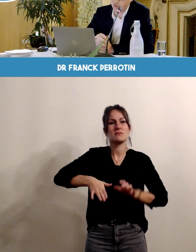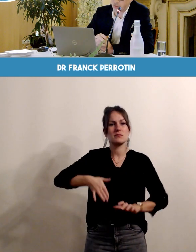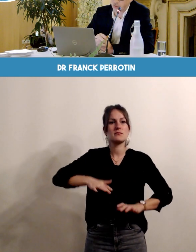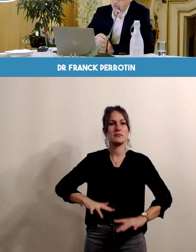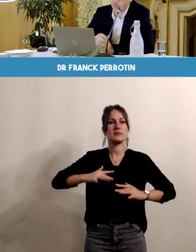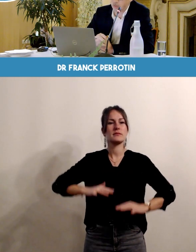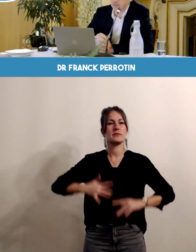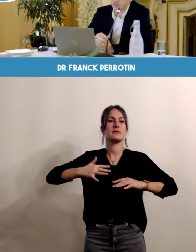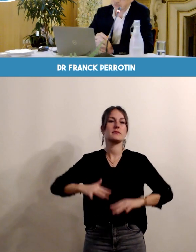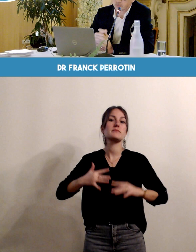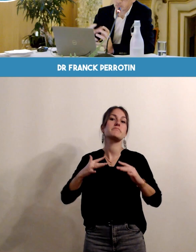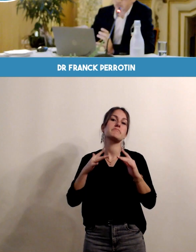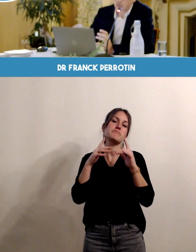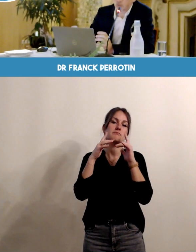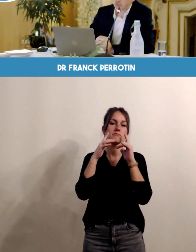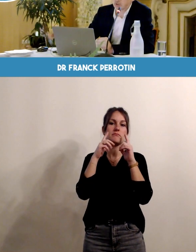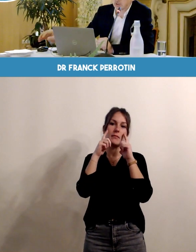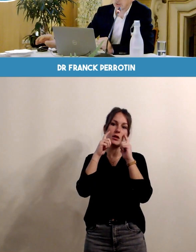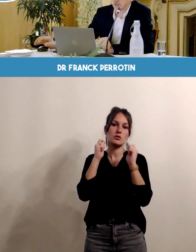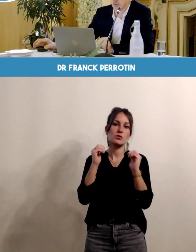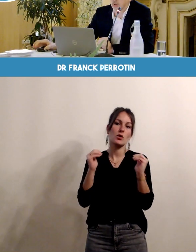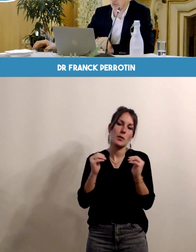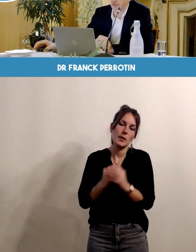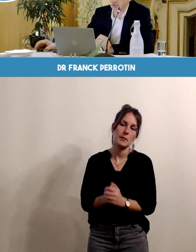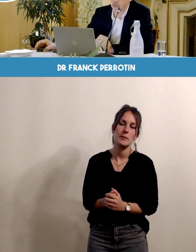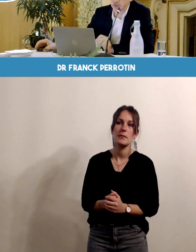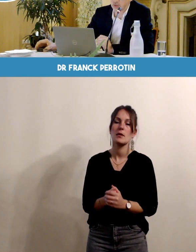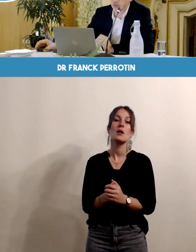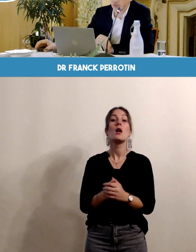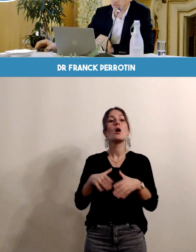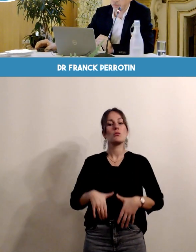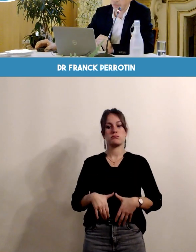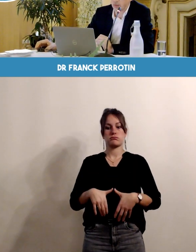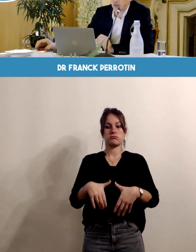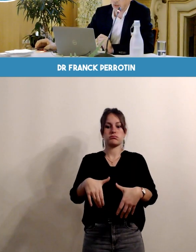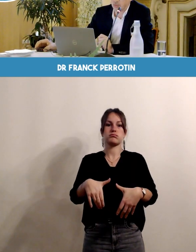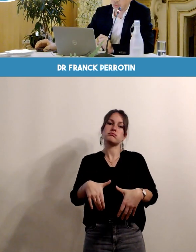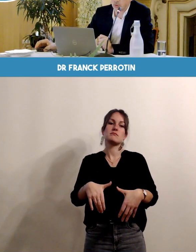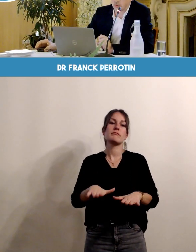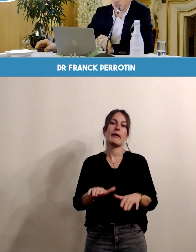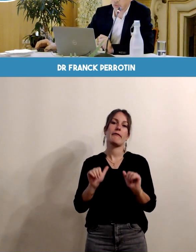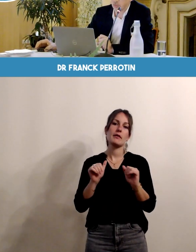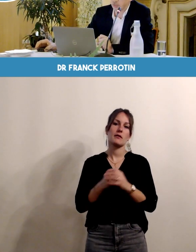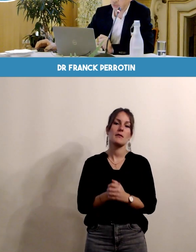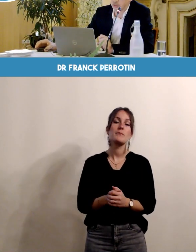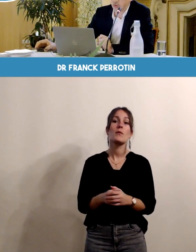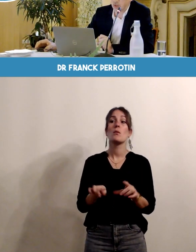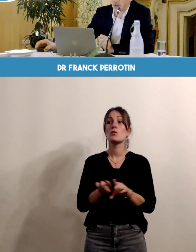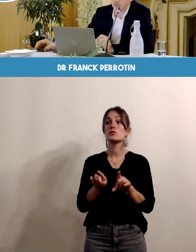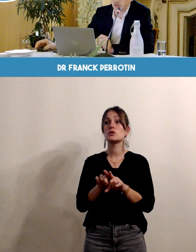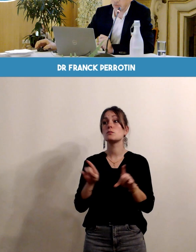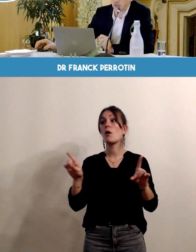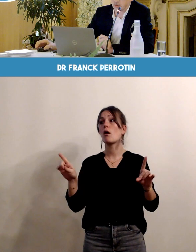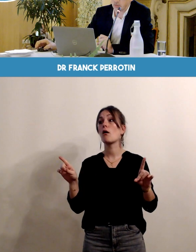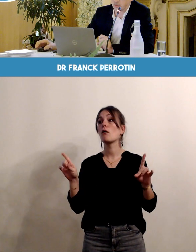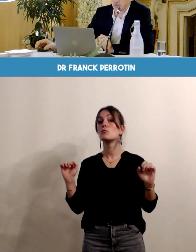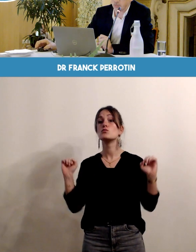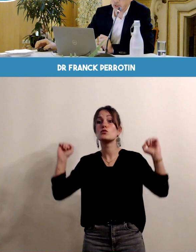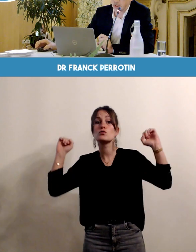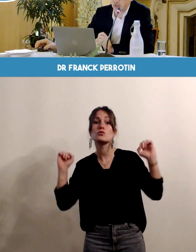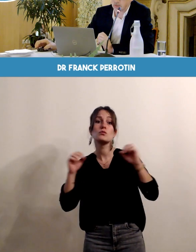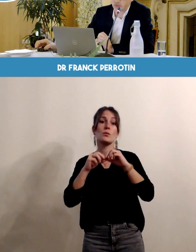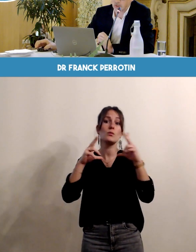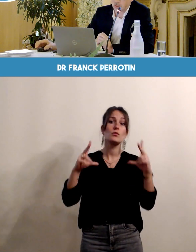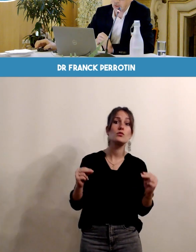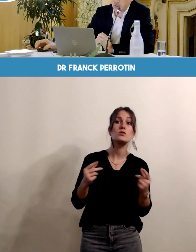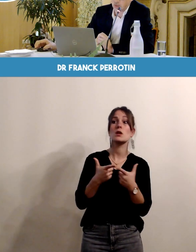doit faire quand même contre-indiquer le jogging en fin de grossesse quand même et puis tous les renforcements musculaires évidemment le